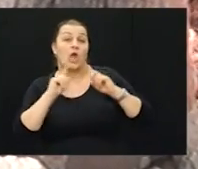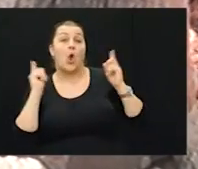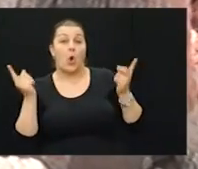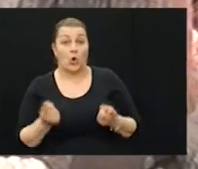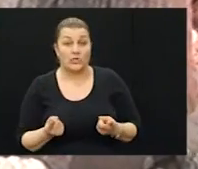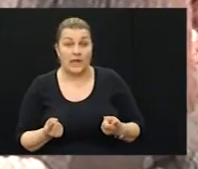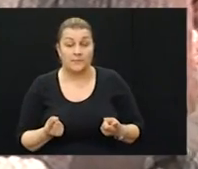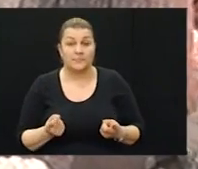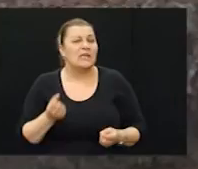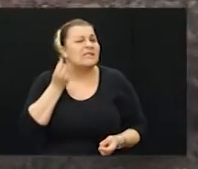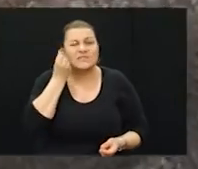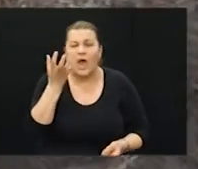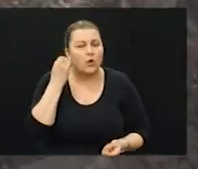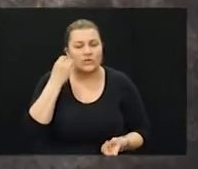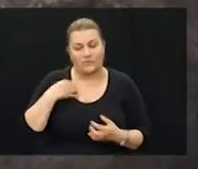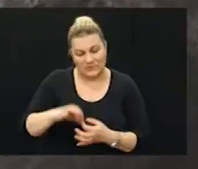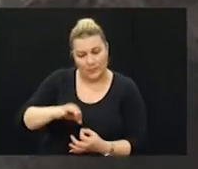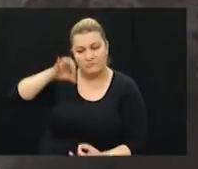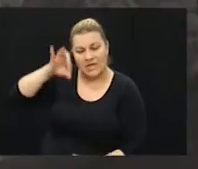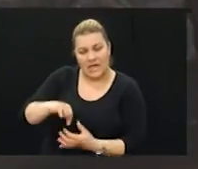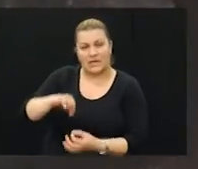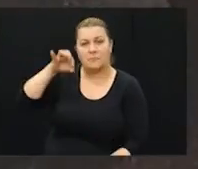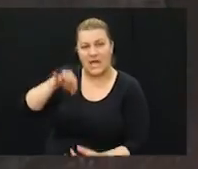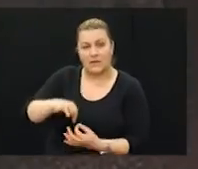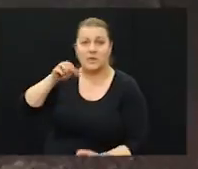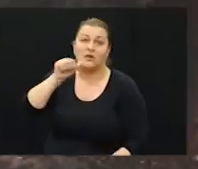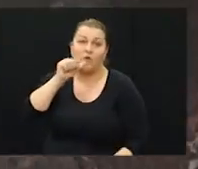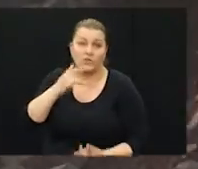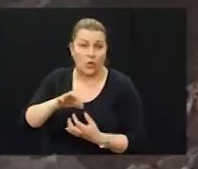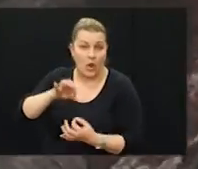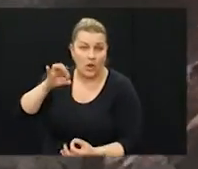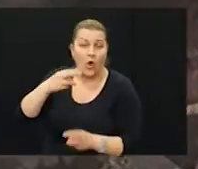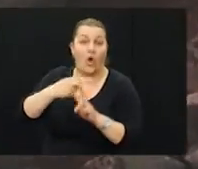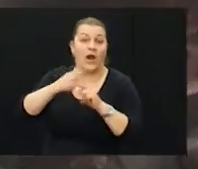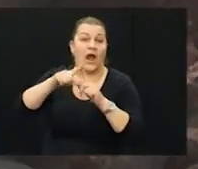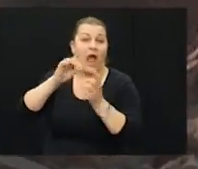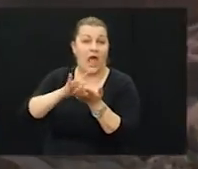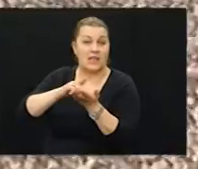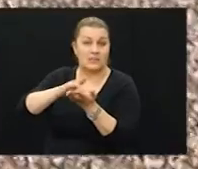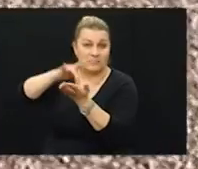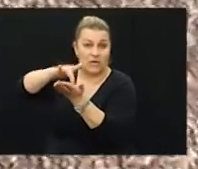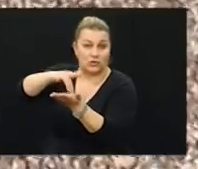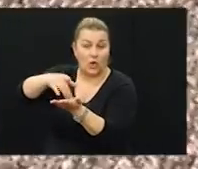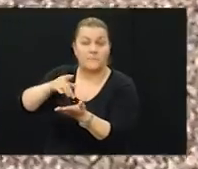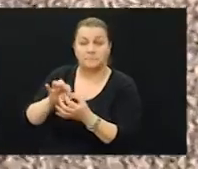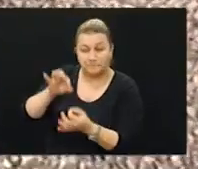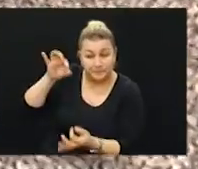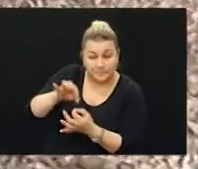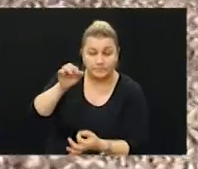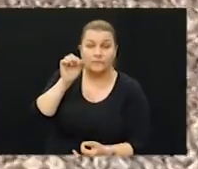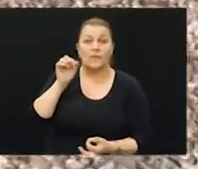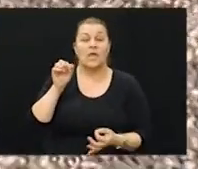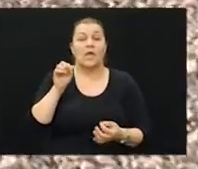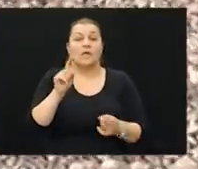oko nje. Dakle, svakodnevno smo mjerili vodostaje na rijeci Cetinin, izvodno na Hanu. Sa jezera smo dobijali podatke o